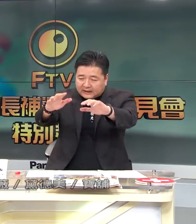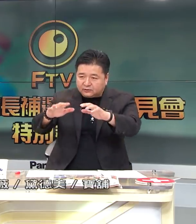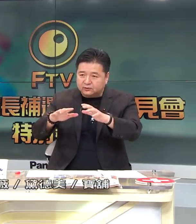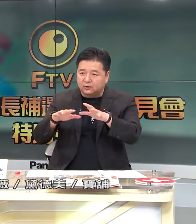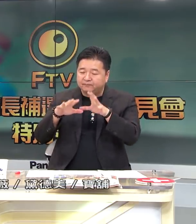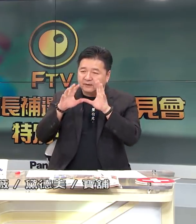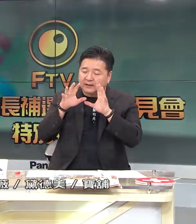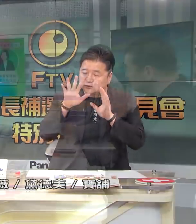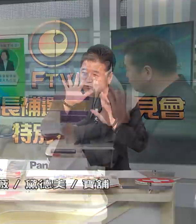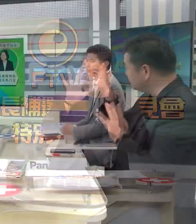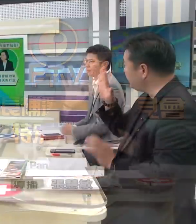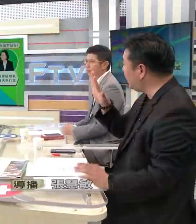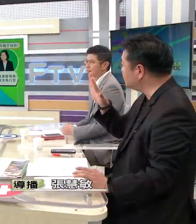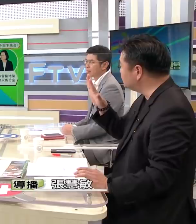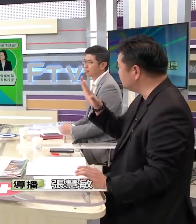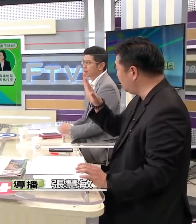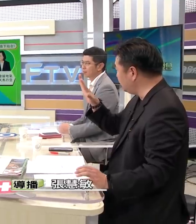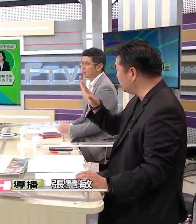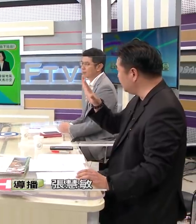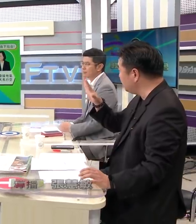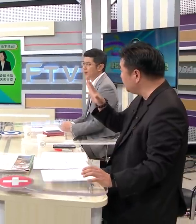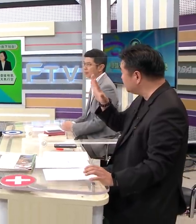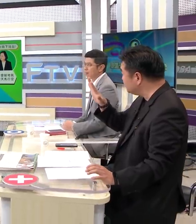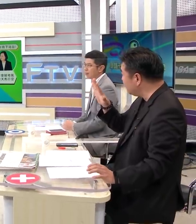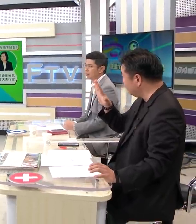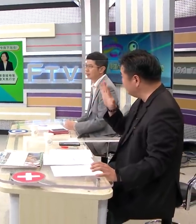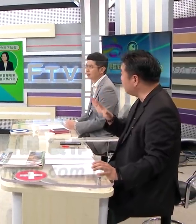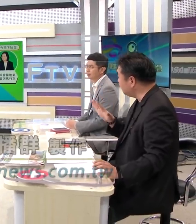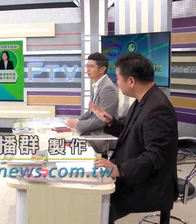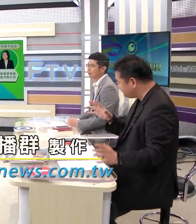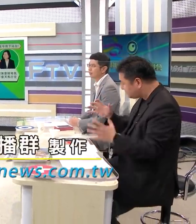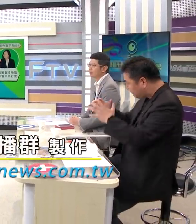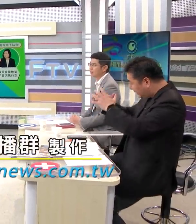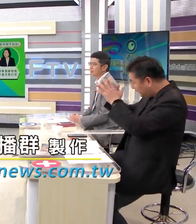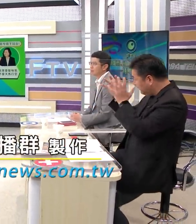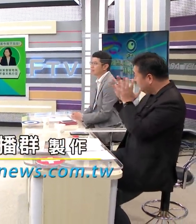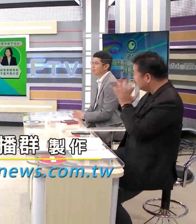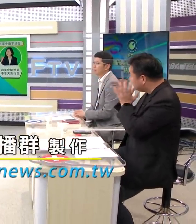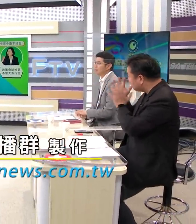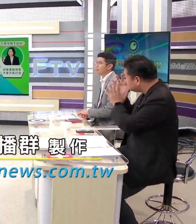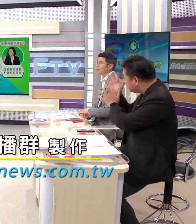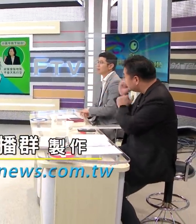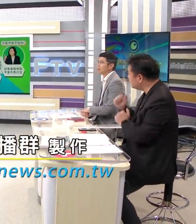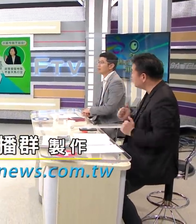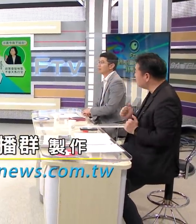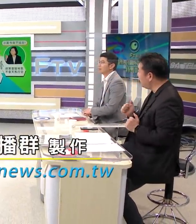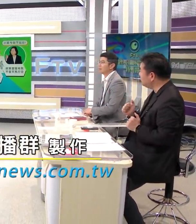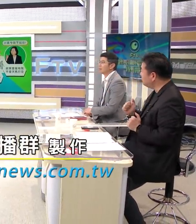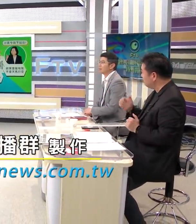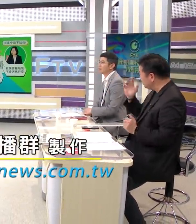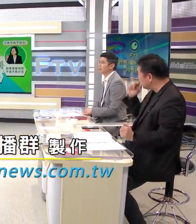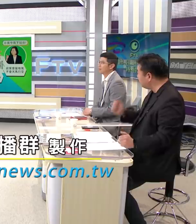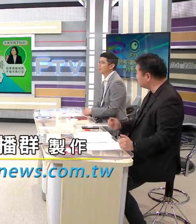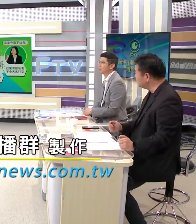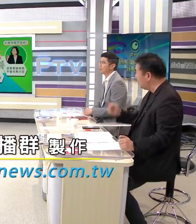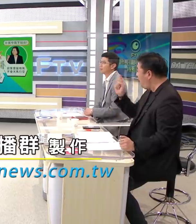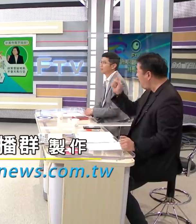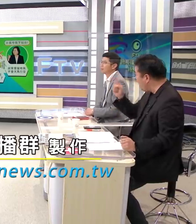但是讲究说它是50%是我们的营利失业营业额你找更多的地方比如说台水市